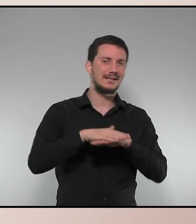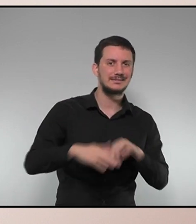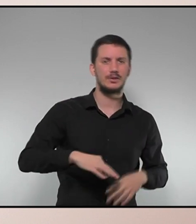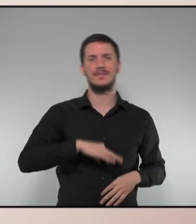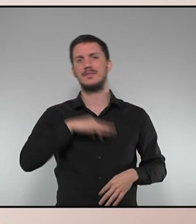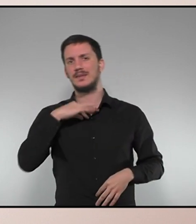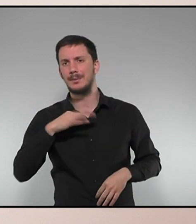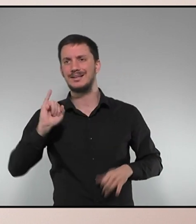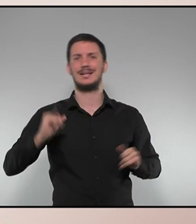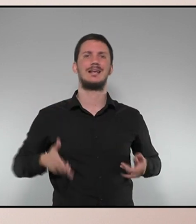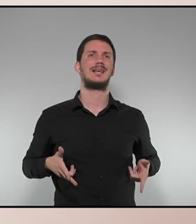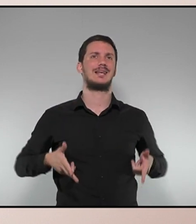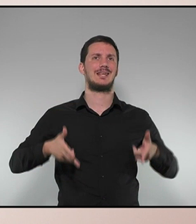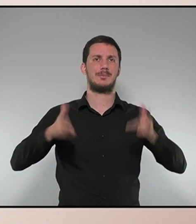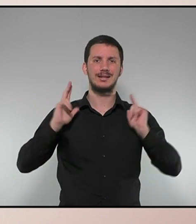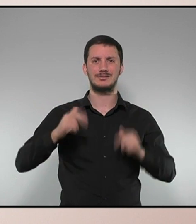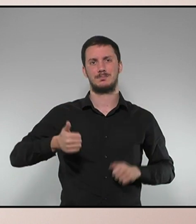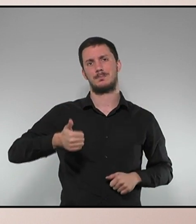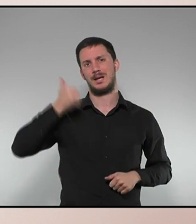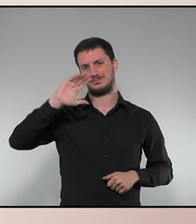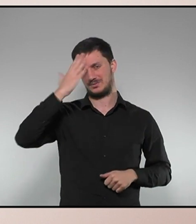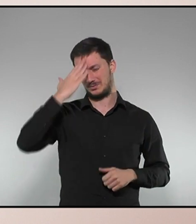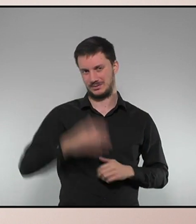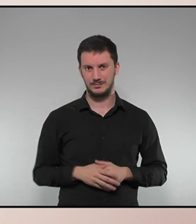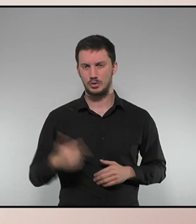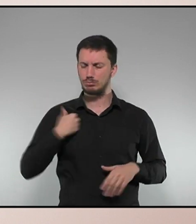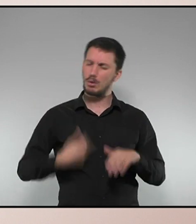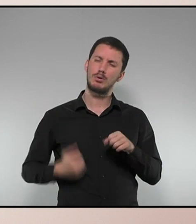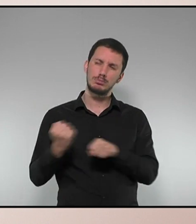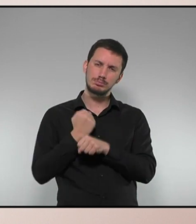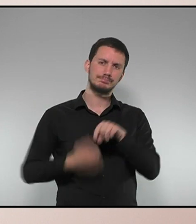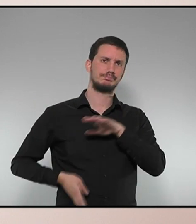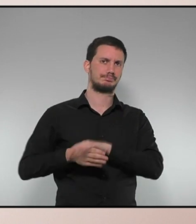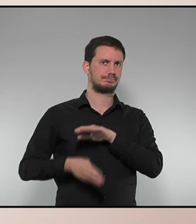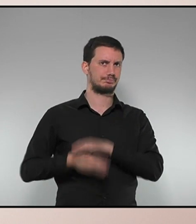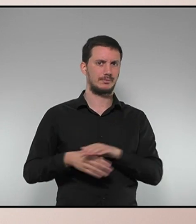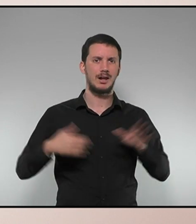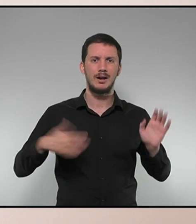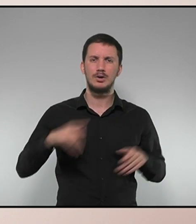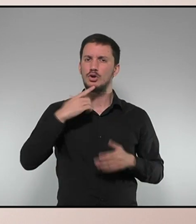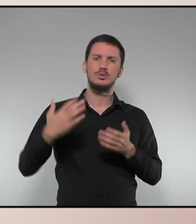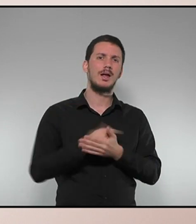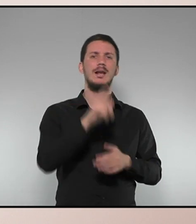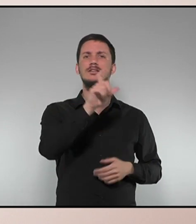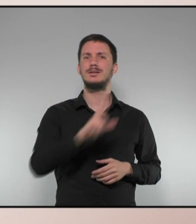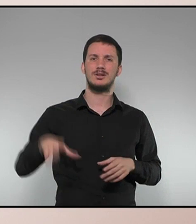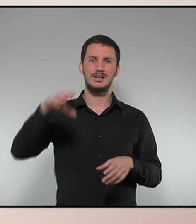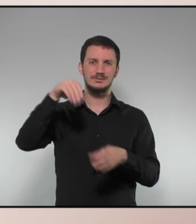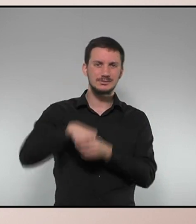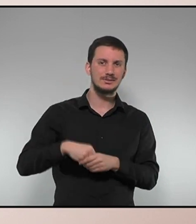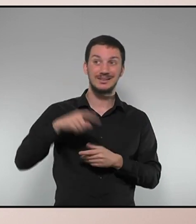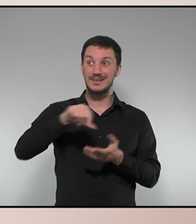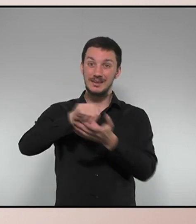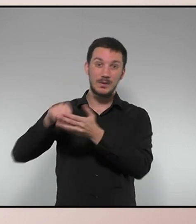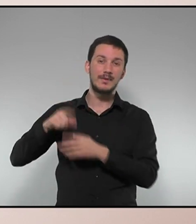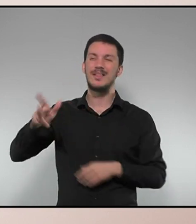civils, els drets i les llibertats més fonamentals. Per tant, nosaltres seguirem treballant per tal que tota la ciutadania de Catalunya pugui tenir